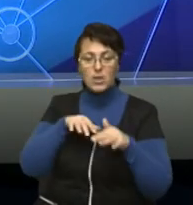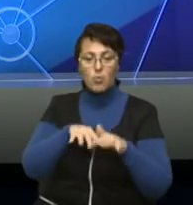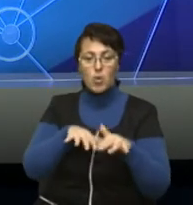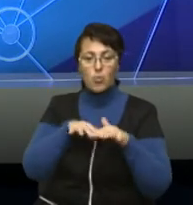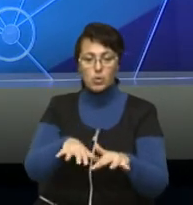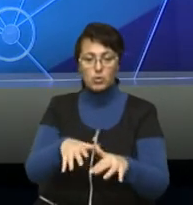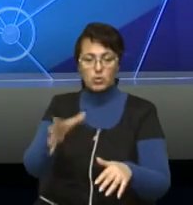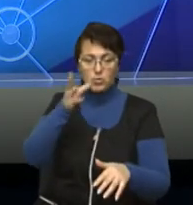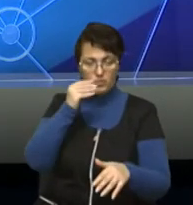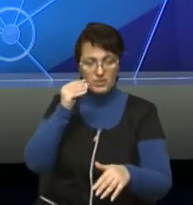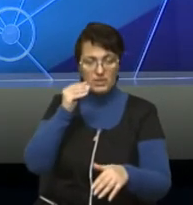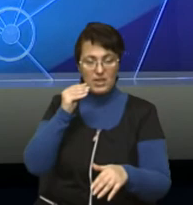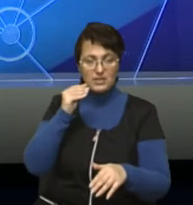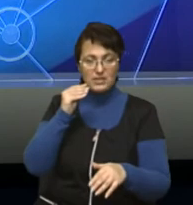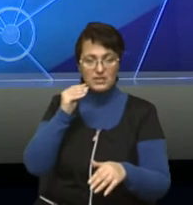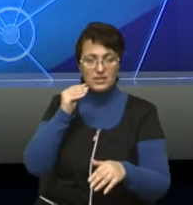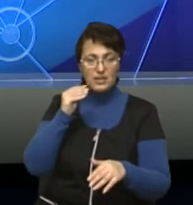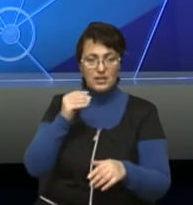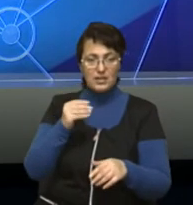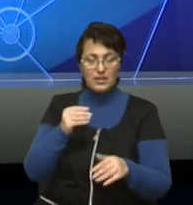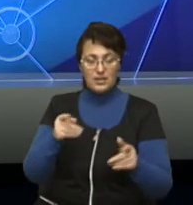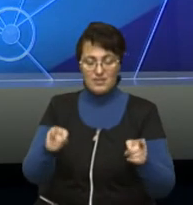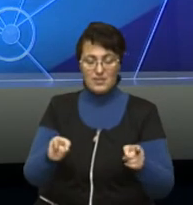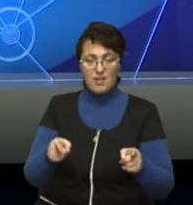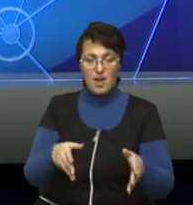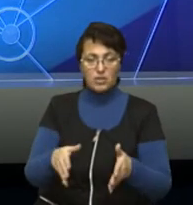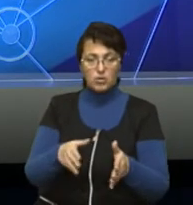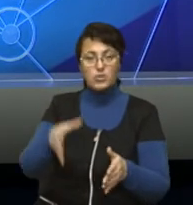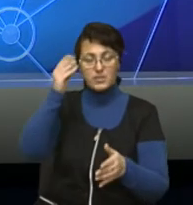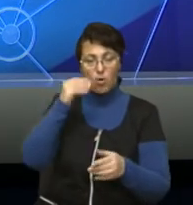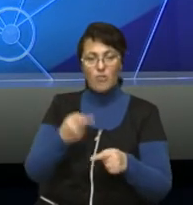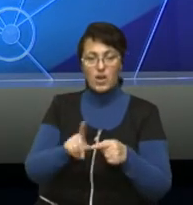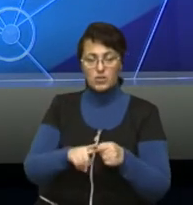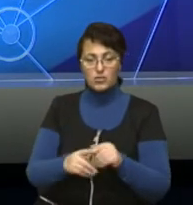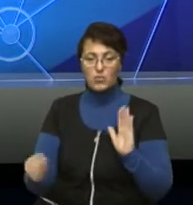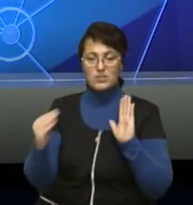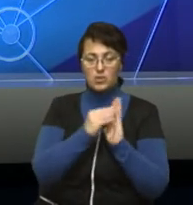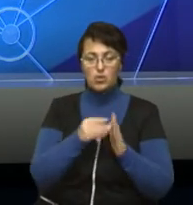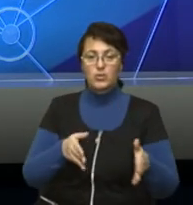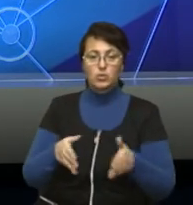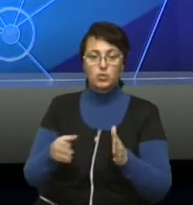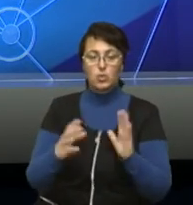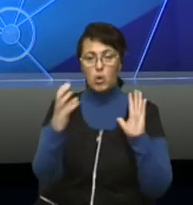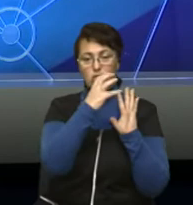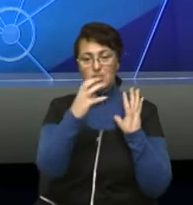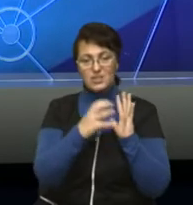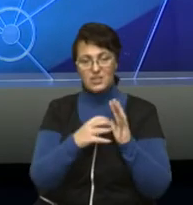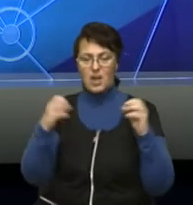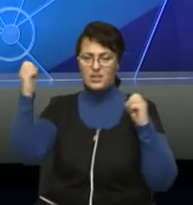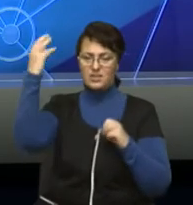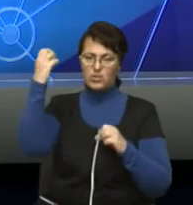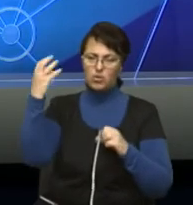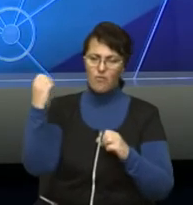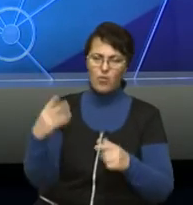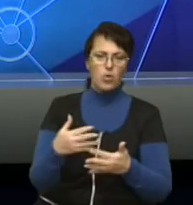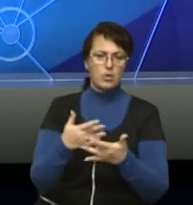відповідної ділянки дороги. І вже з врахуванням того встановлювати відповідні дорожні знаки, дорожню розвитку, чи світлофорні об